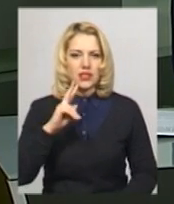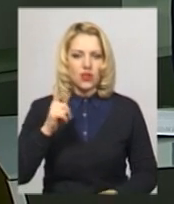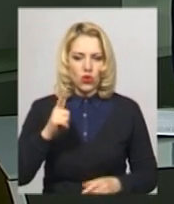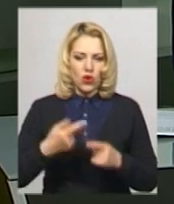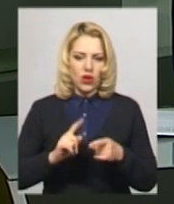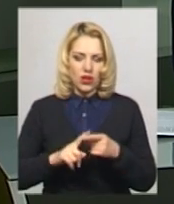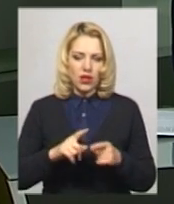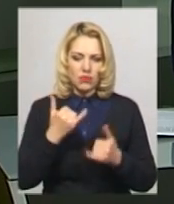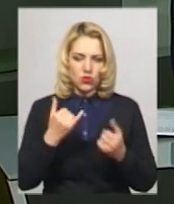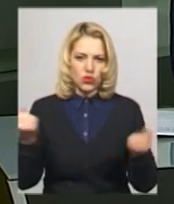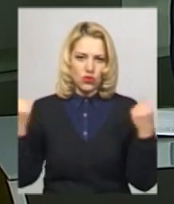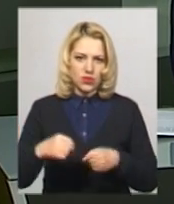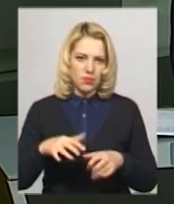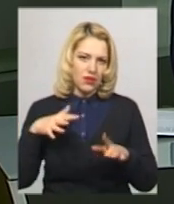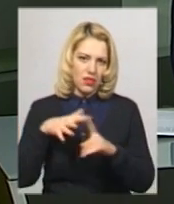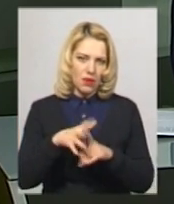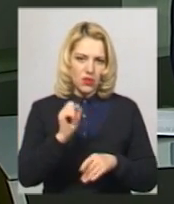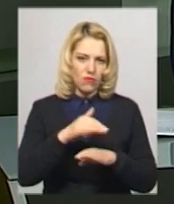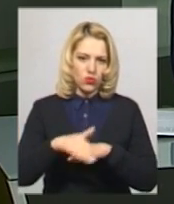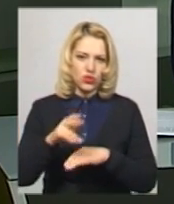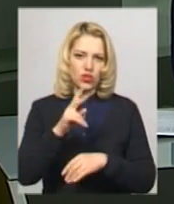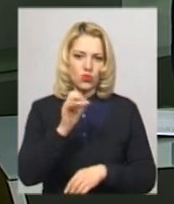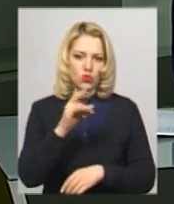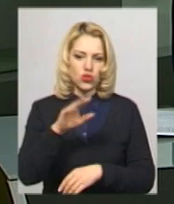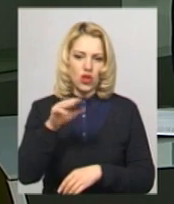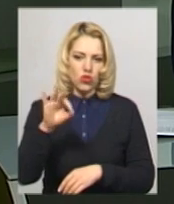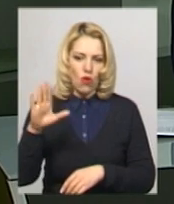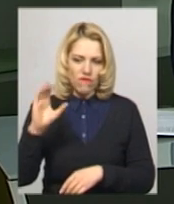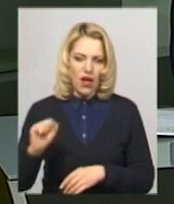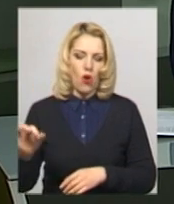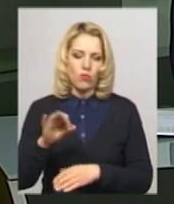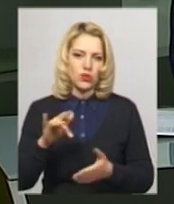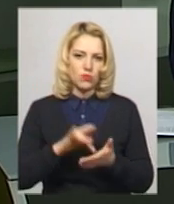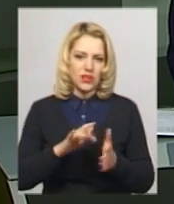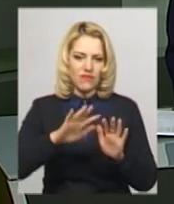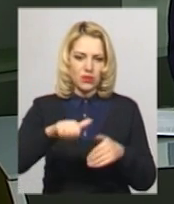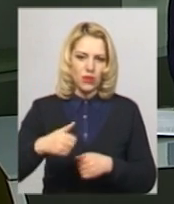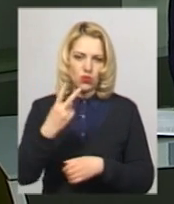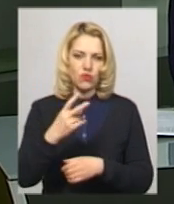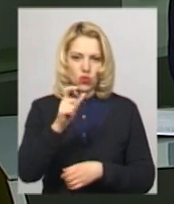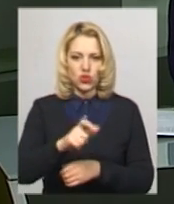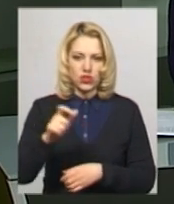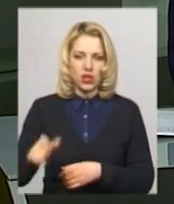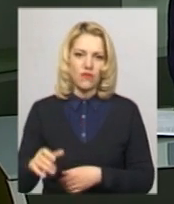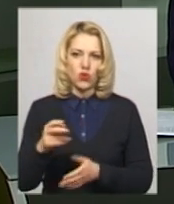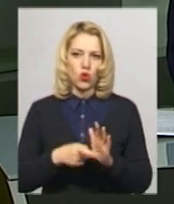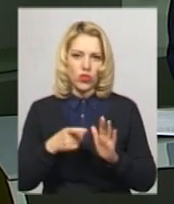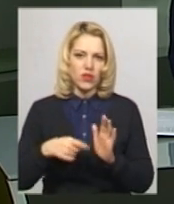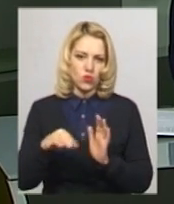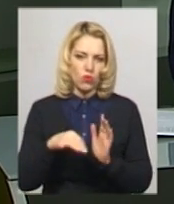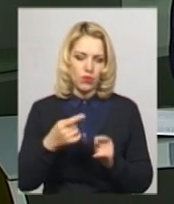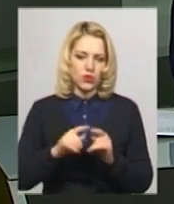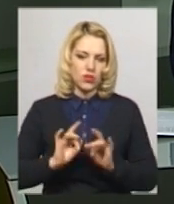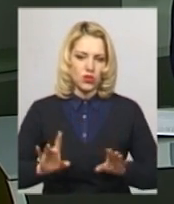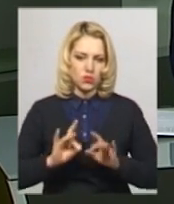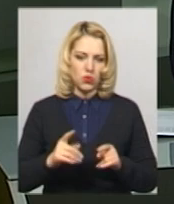сьогодні під час розбійного нападу на вулиці Курчатова в обласному центрі відібрали у двох жителів Донецької області. Про це розповіла прес-секретар